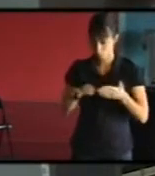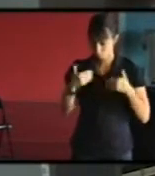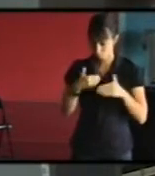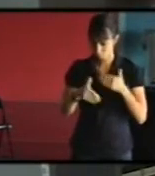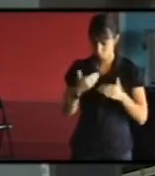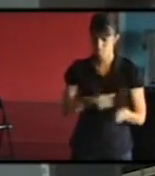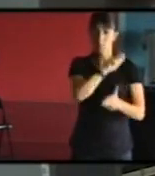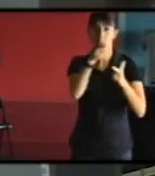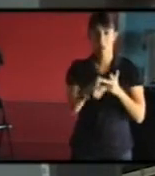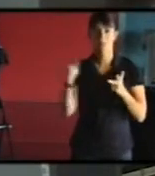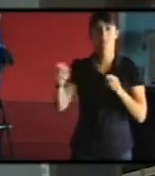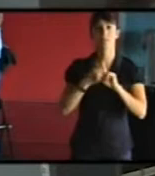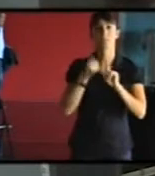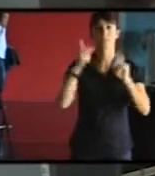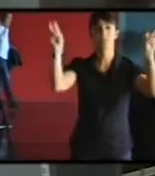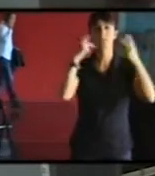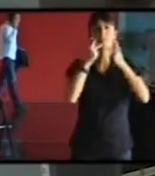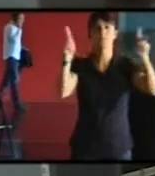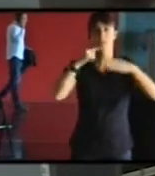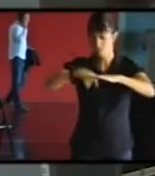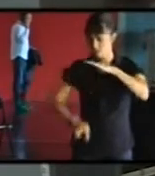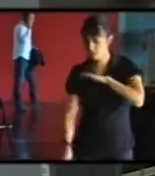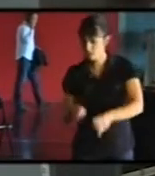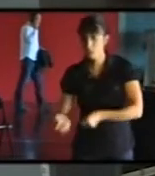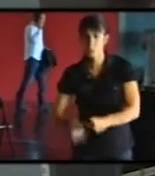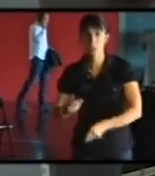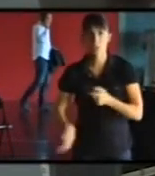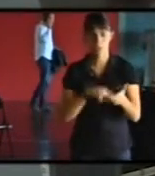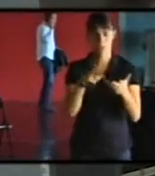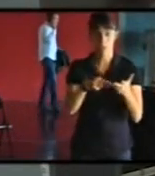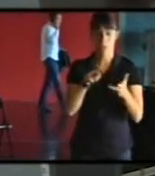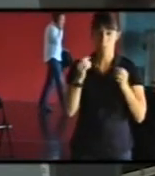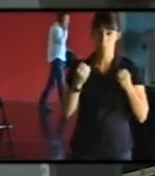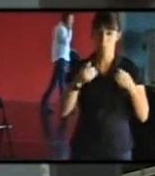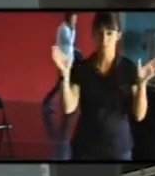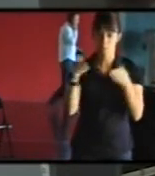par de l'archéologie urbaine et beaucoup de missions dans le patrimoine.